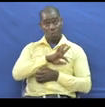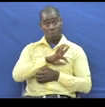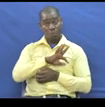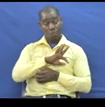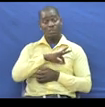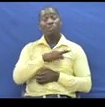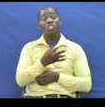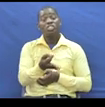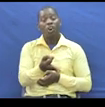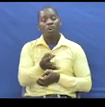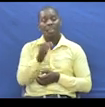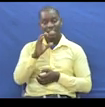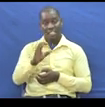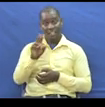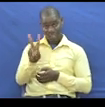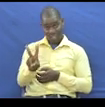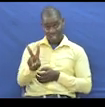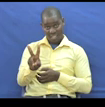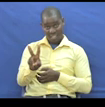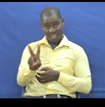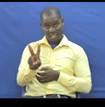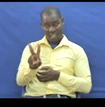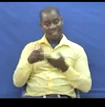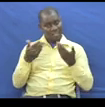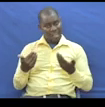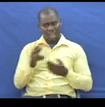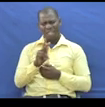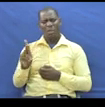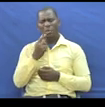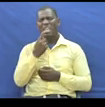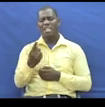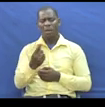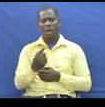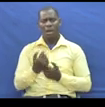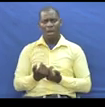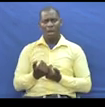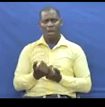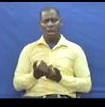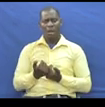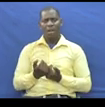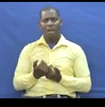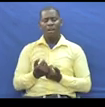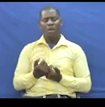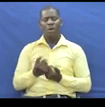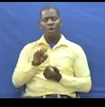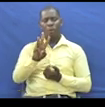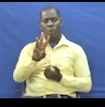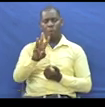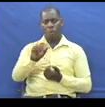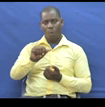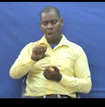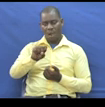Unasema Curriculum Vitae AU CV Amboye Kwa kisohili Tunasema Wasifu Binafsi Unakuto